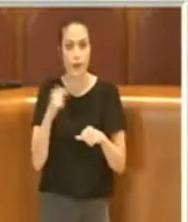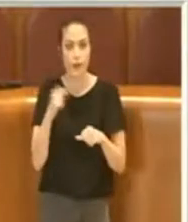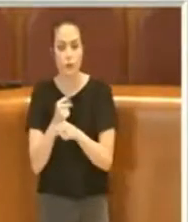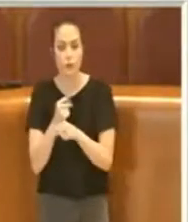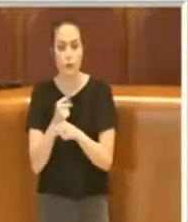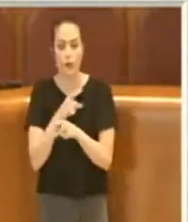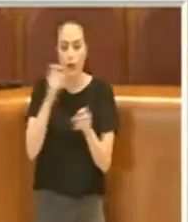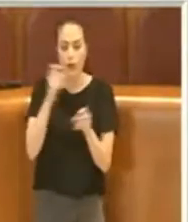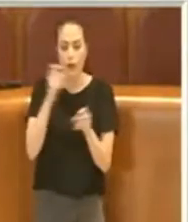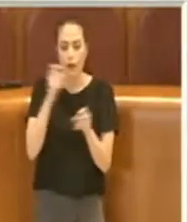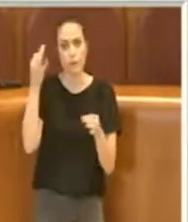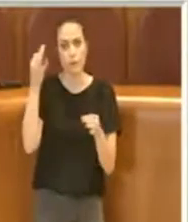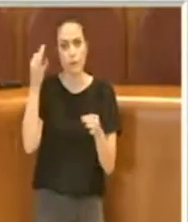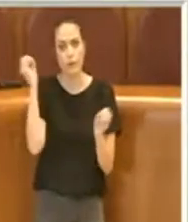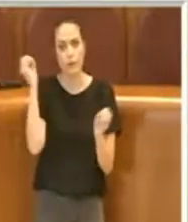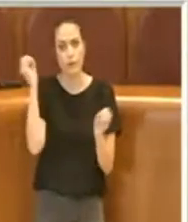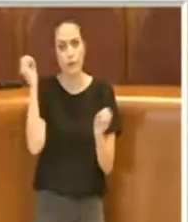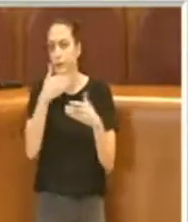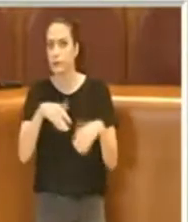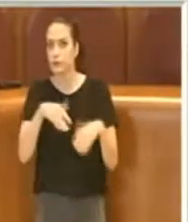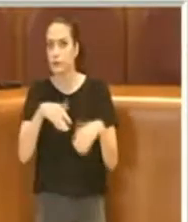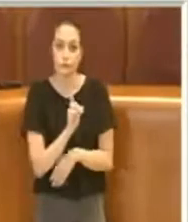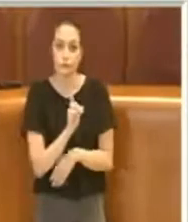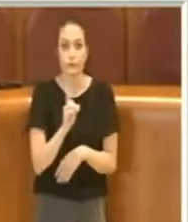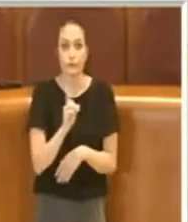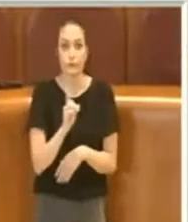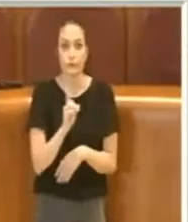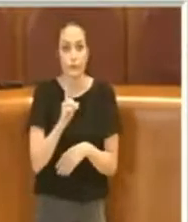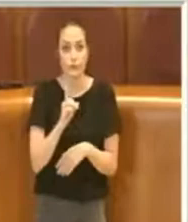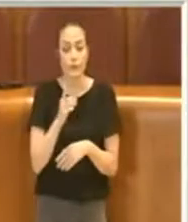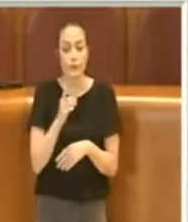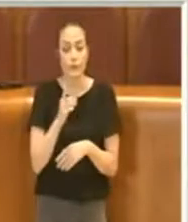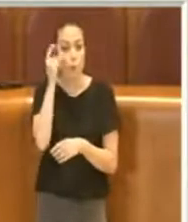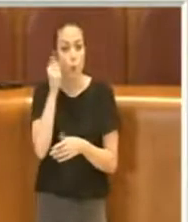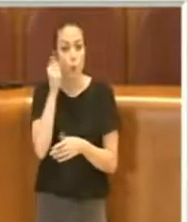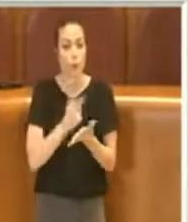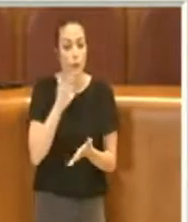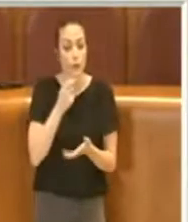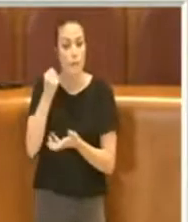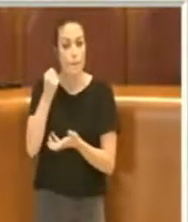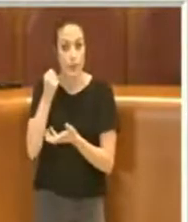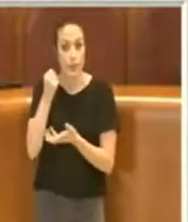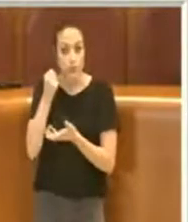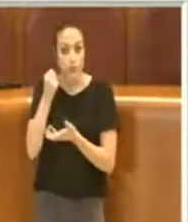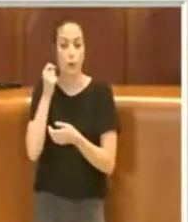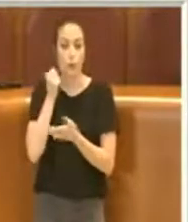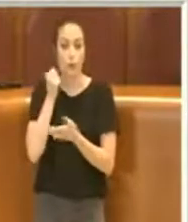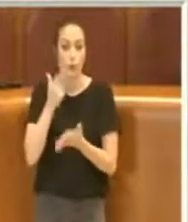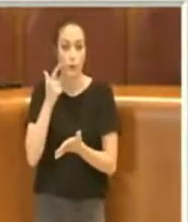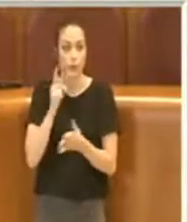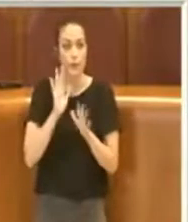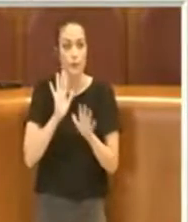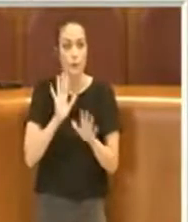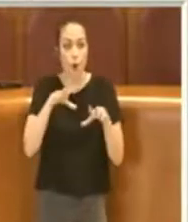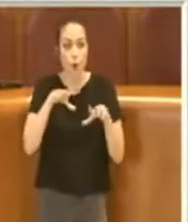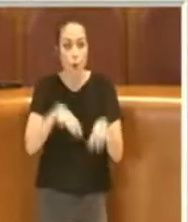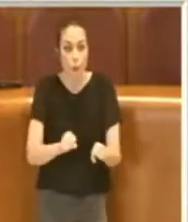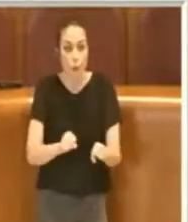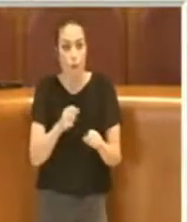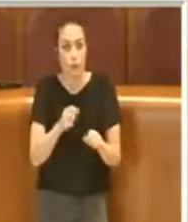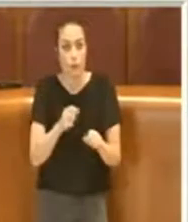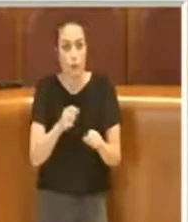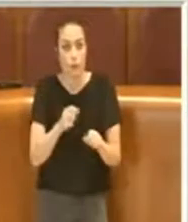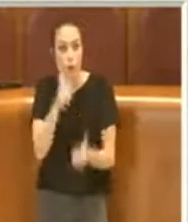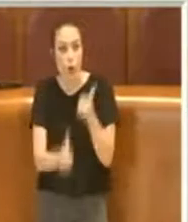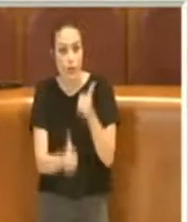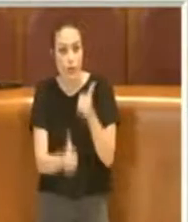La cultura è importante, il patrimonio culturale è importante, ma le occupazioni non rovinano il patrimonio a meno che non siano